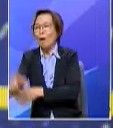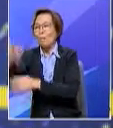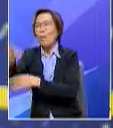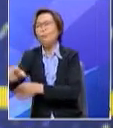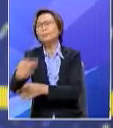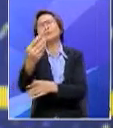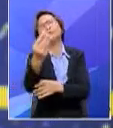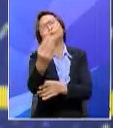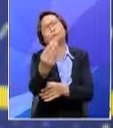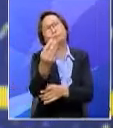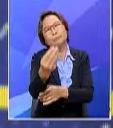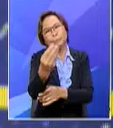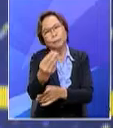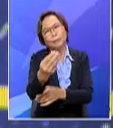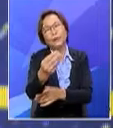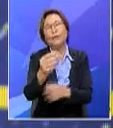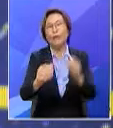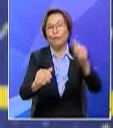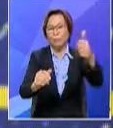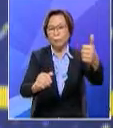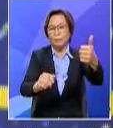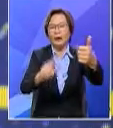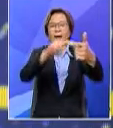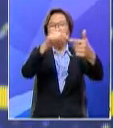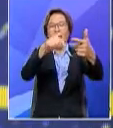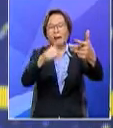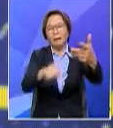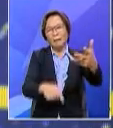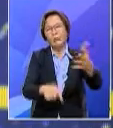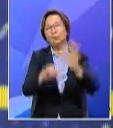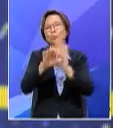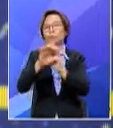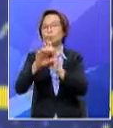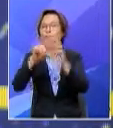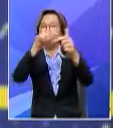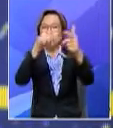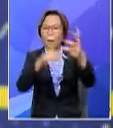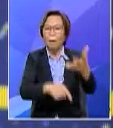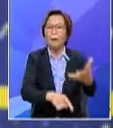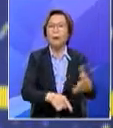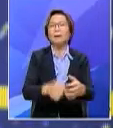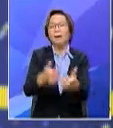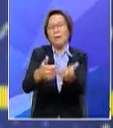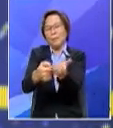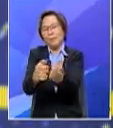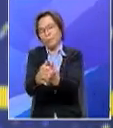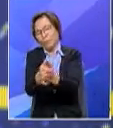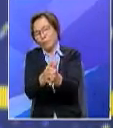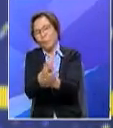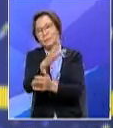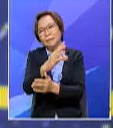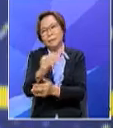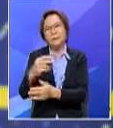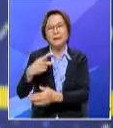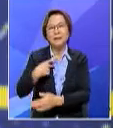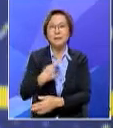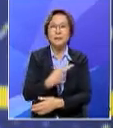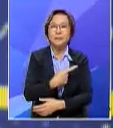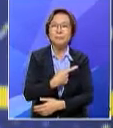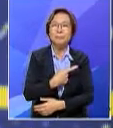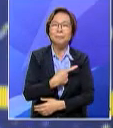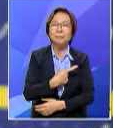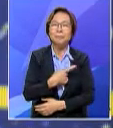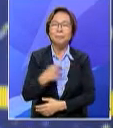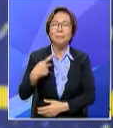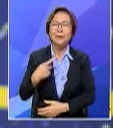sangat sedikit jadi itu perkara yang pertama yang perkara-perkara lain seperti sebagai contoh hand sanitizer malah kita kita